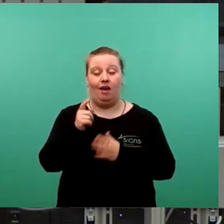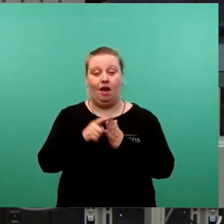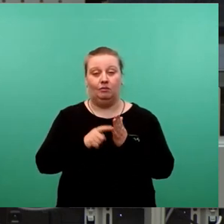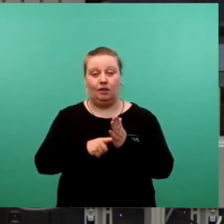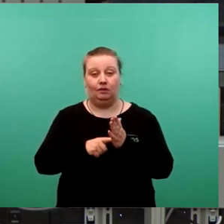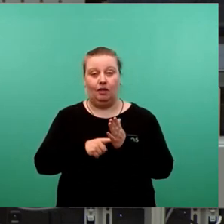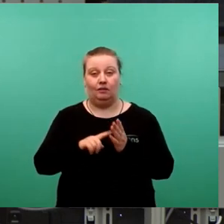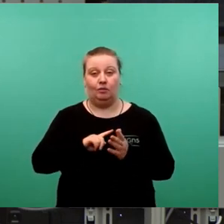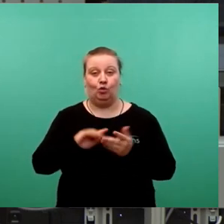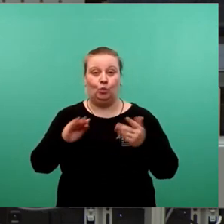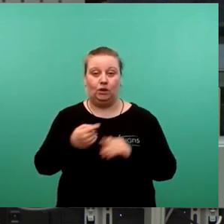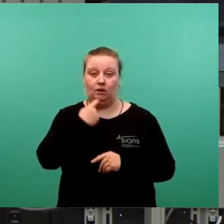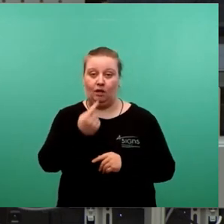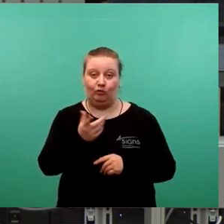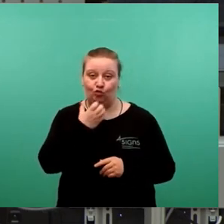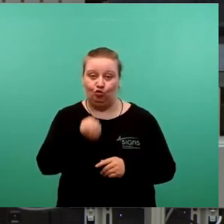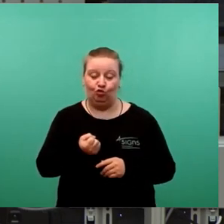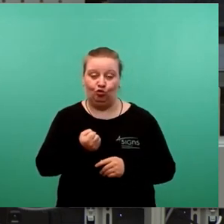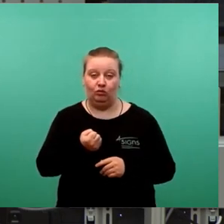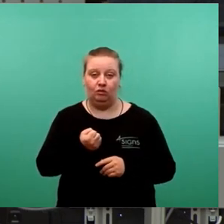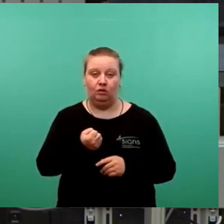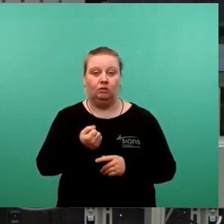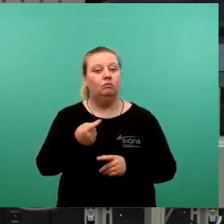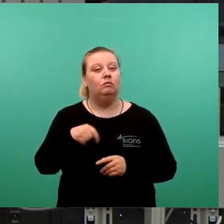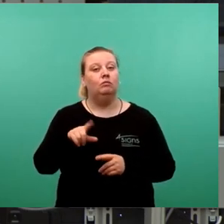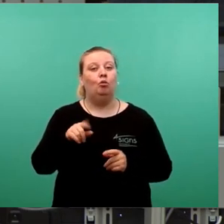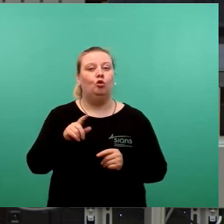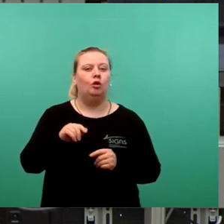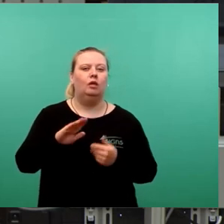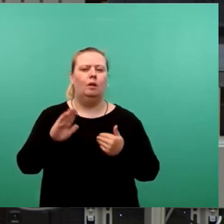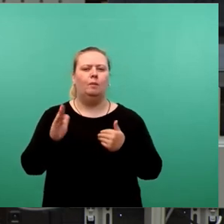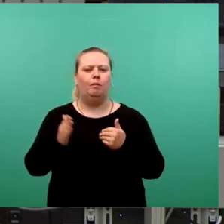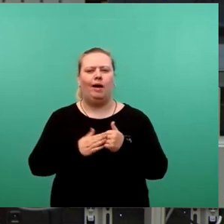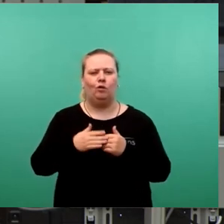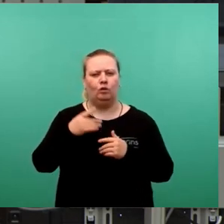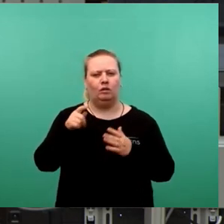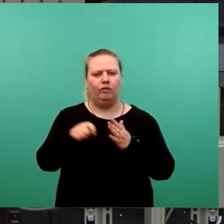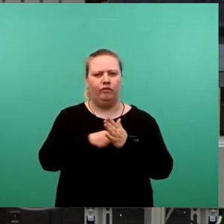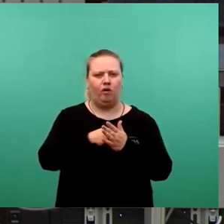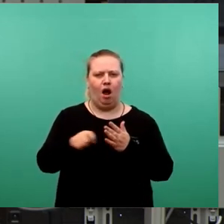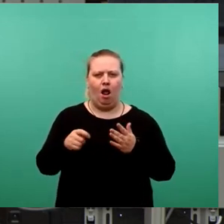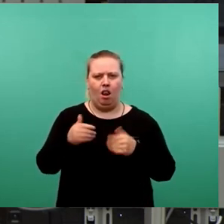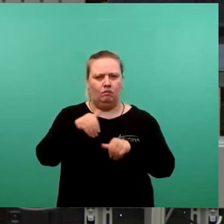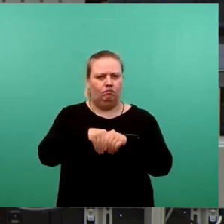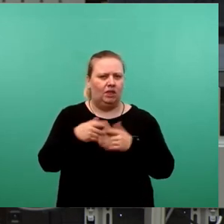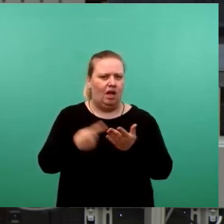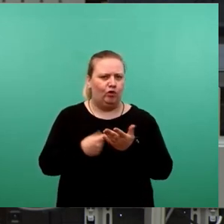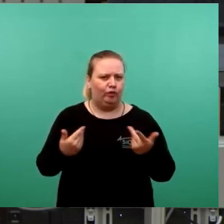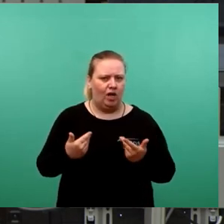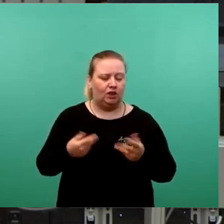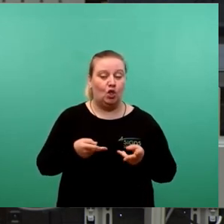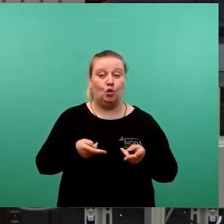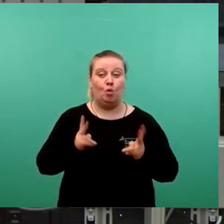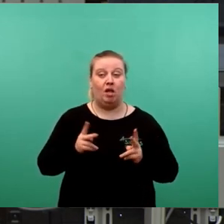auf die ich noch kurz eingehen möchte. Was sollte die beigeordneten Wahl für Anforderungen haben? Sie muss eigentlich zwei